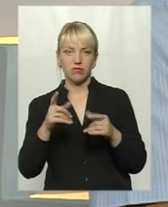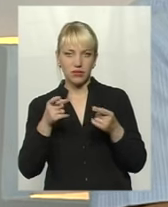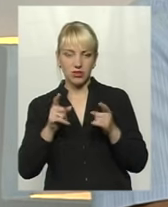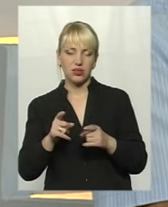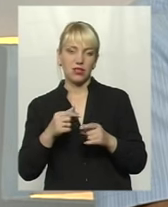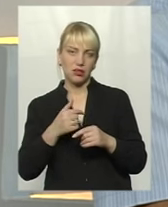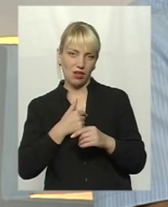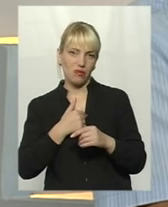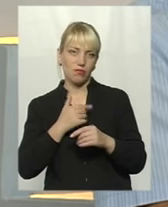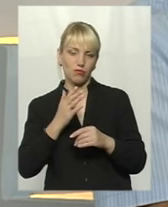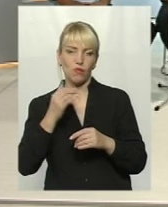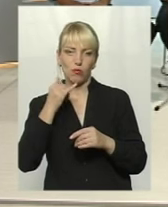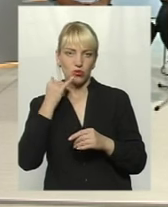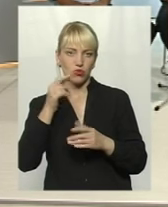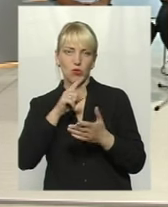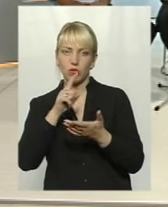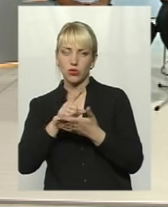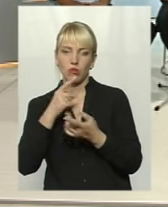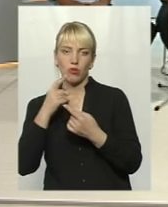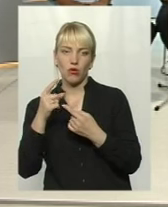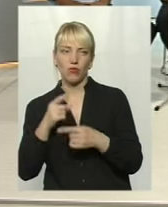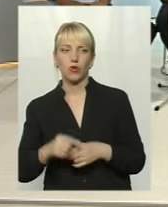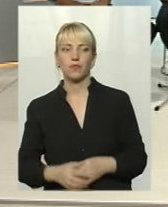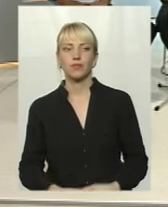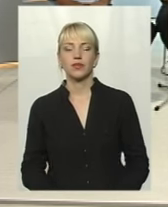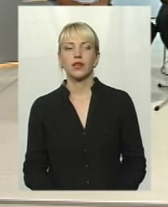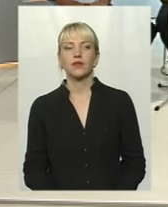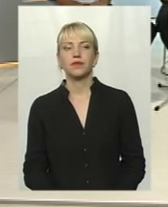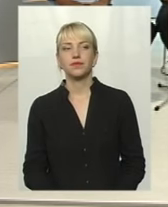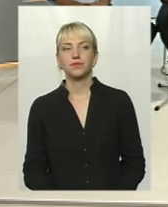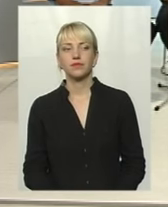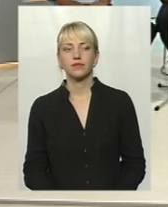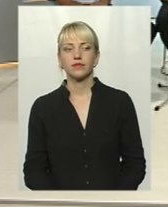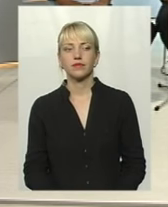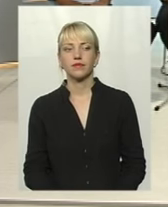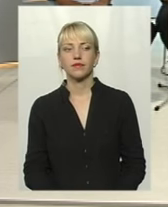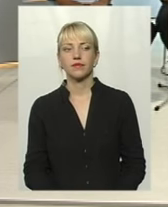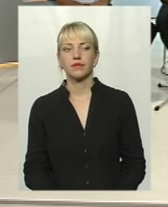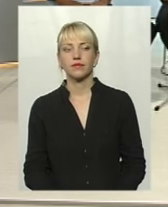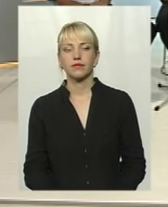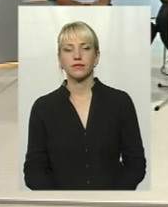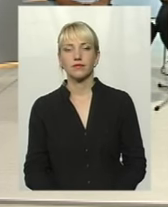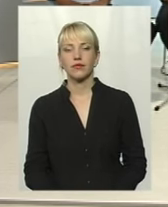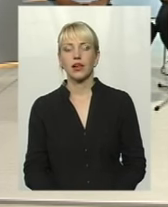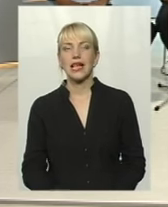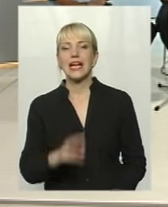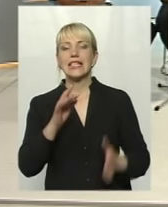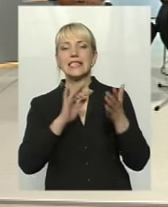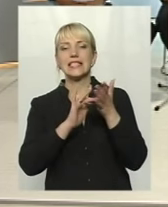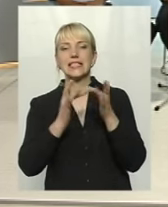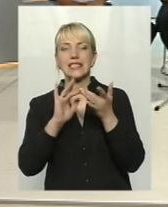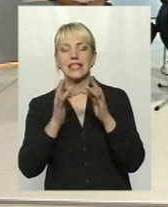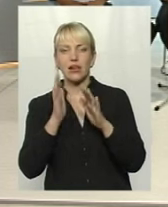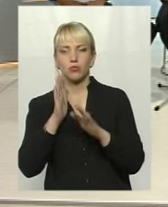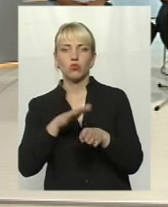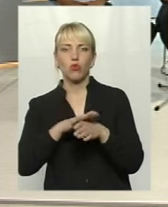ситуація? Щодо наповнення сайту, ми вже зачепили частково. сайтом він буде повністю допрацьований. Коли